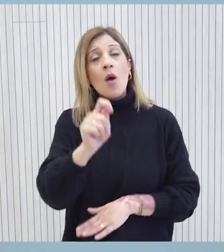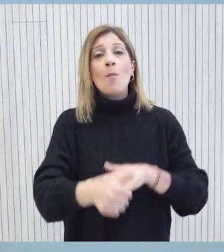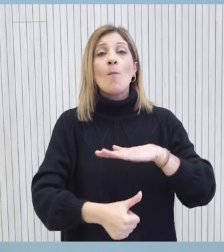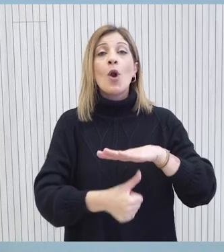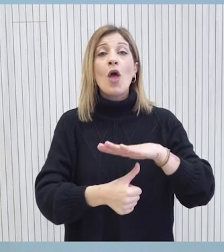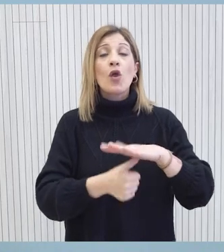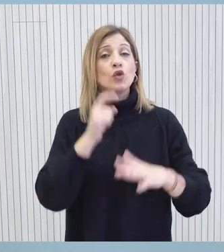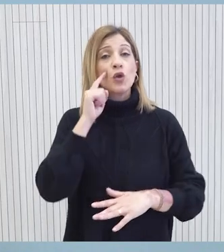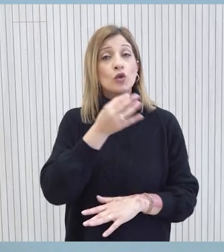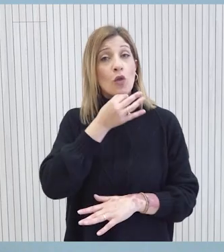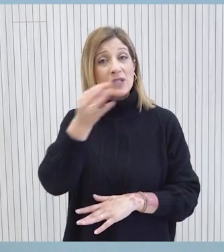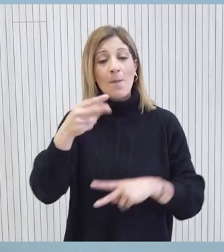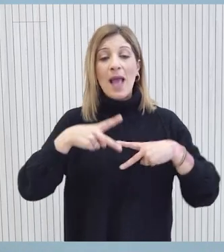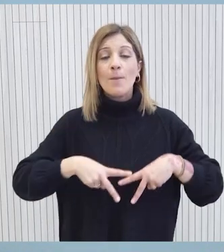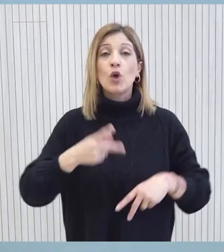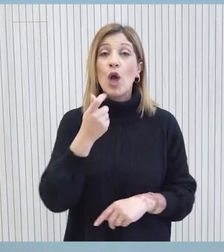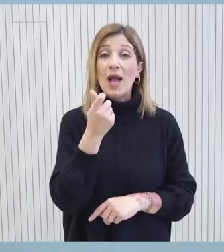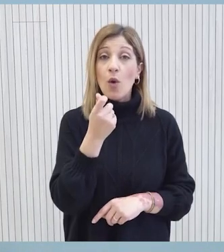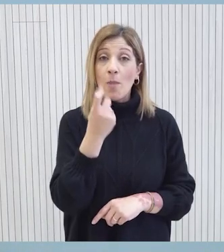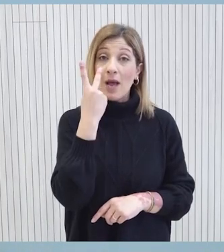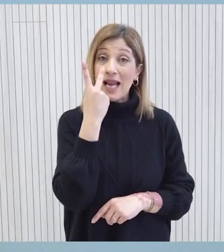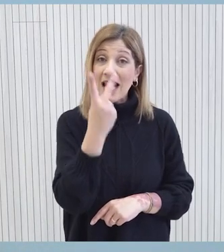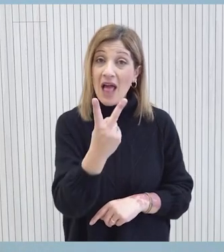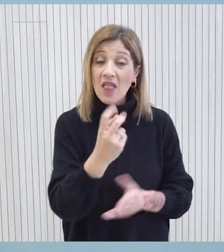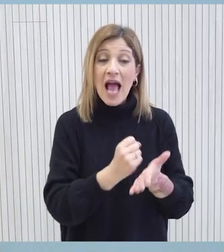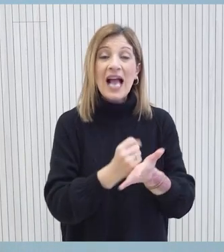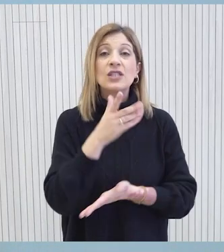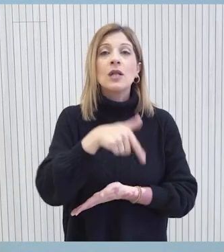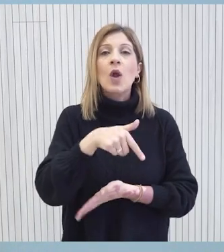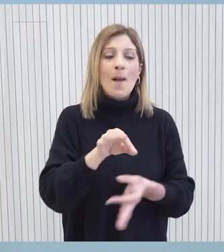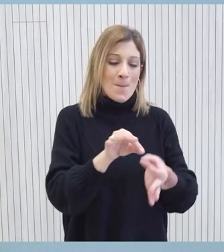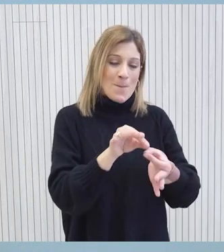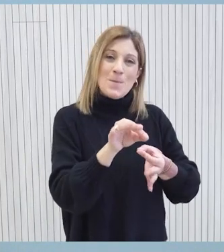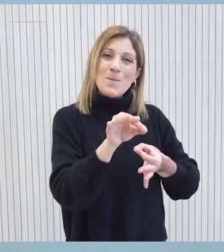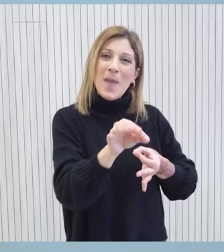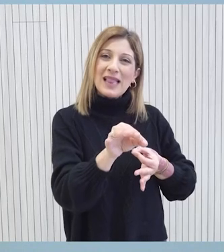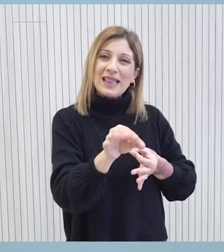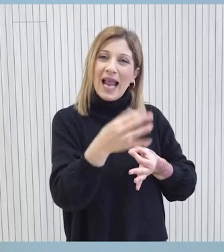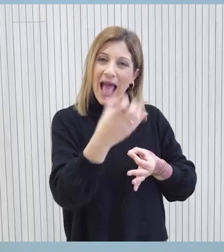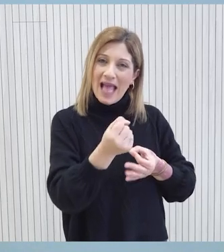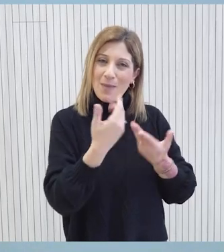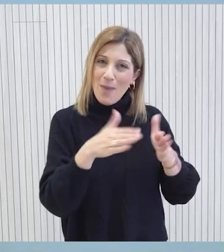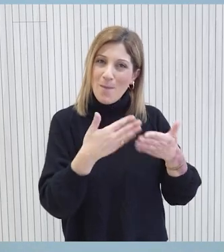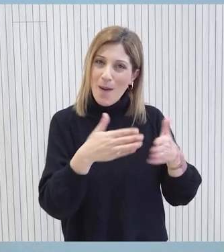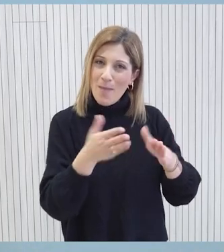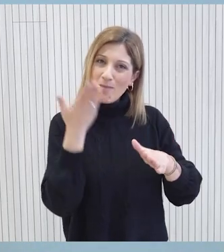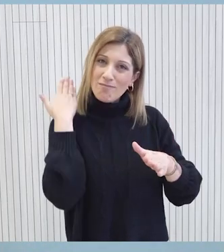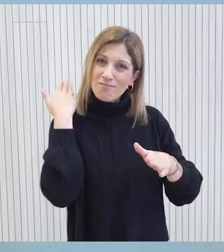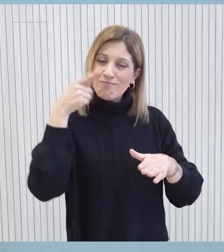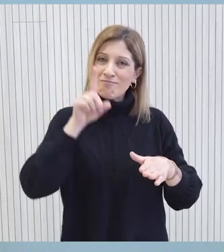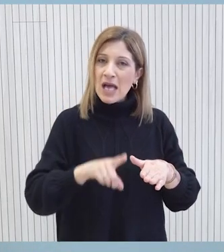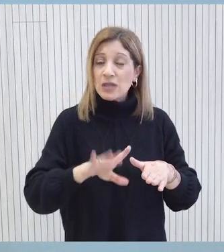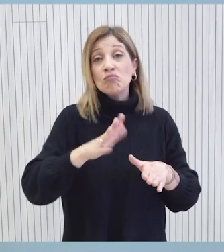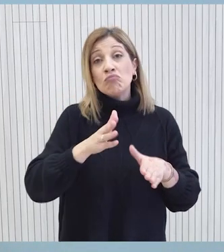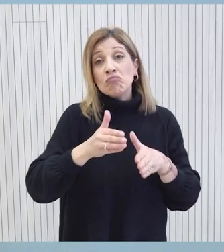τον Πρόεδρο της Δημοκρατίας του Υπουργείου Οικονομικών όπως αξιολογηθούν τα φυστάμενα μέτρα στήριξης προς την κοινωνία τα οποία είχαν ανακοινωθεί το προηγούμενο διάστημα